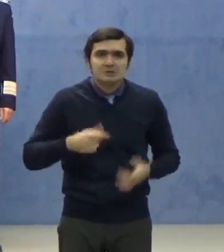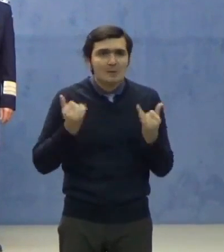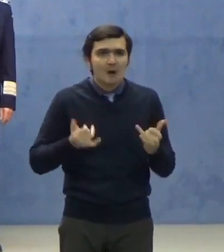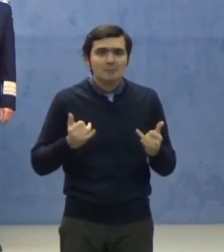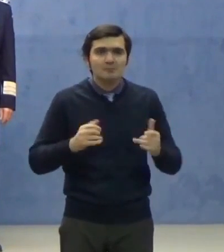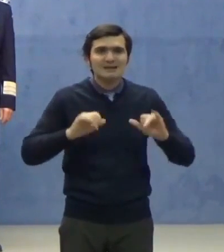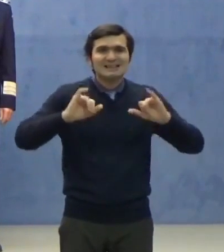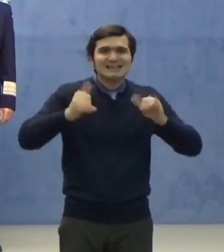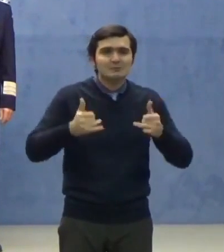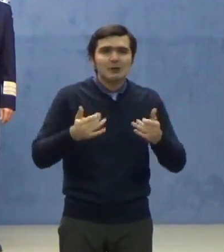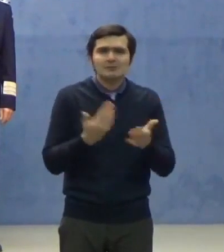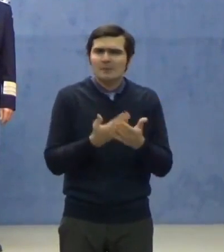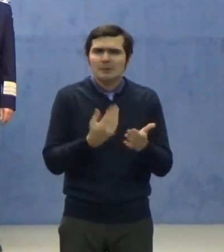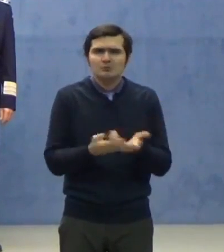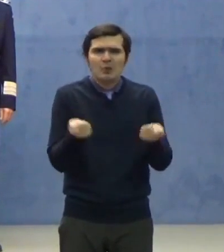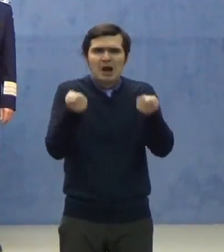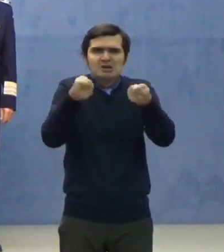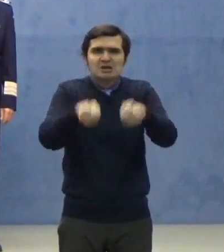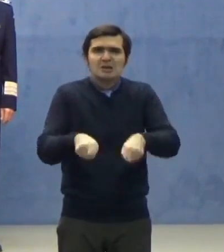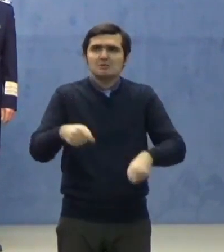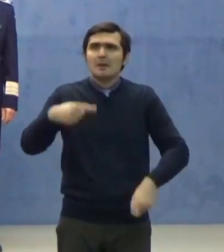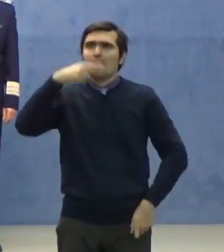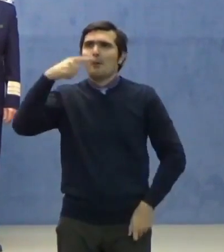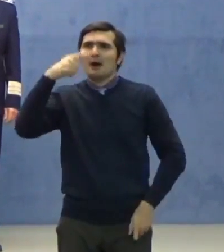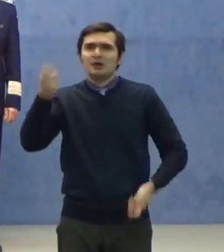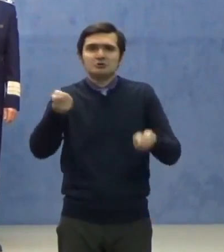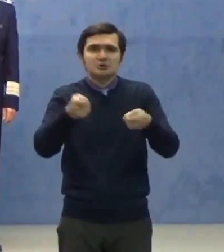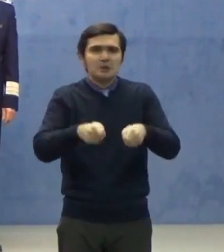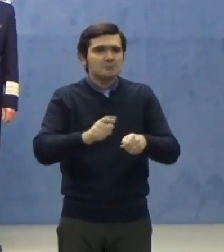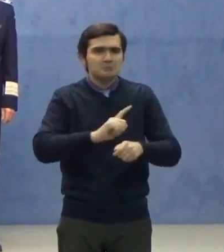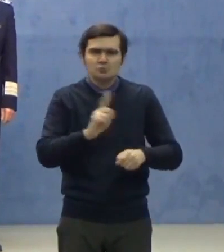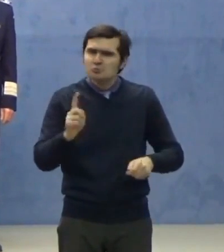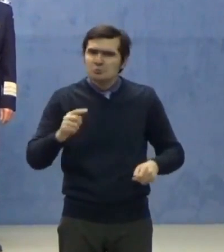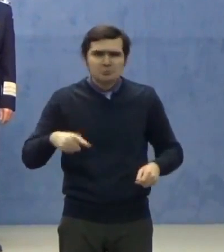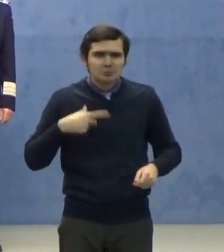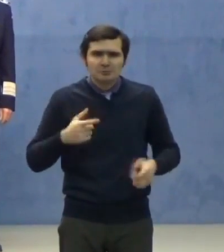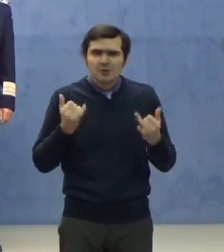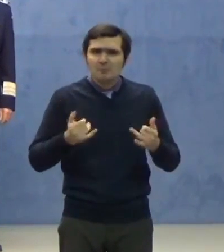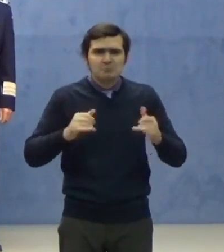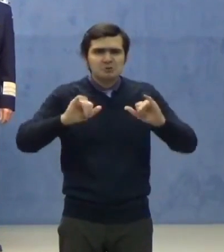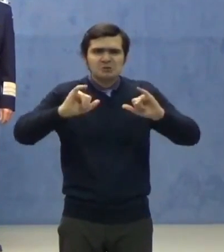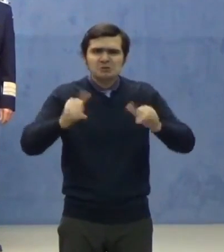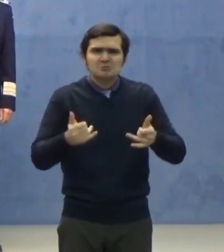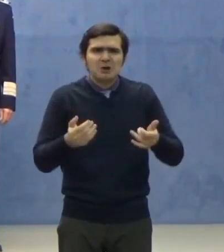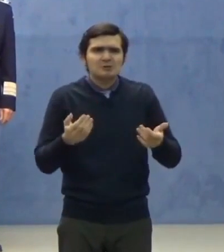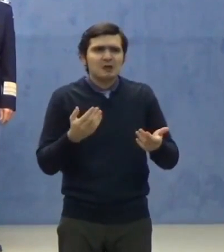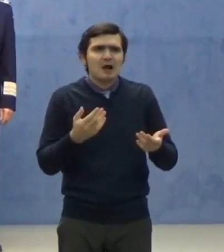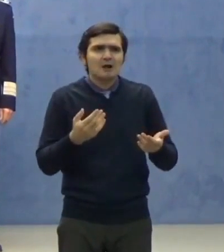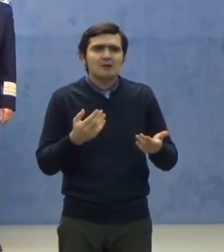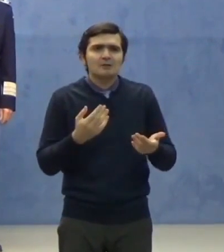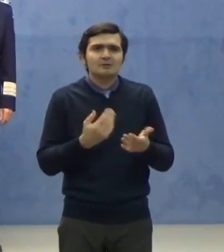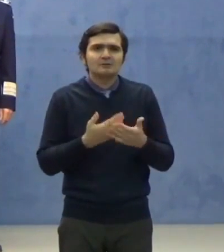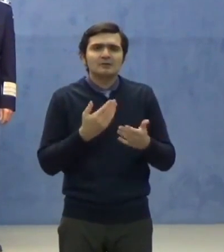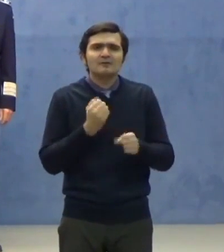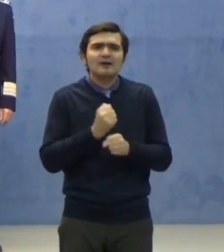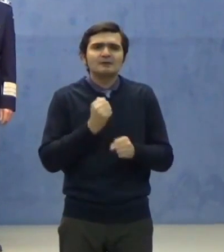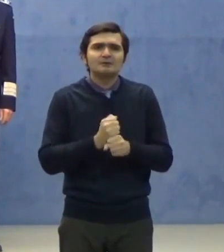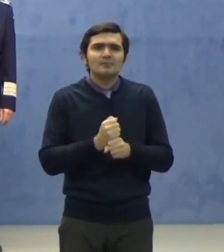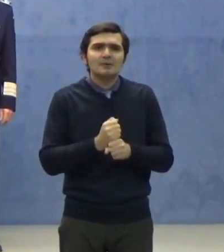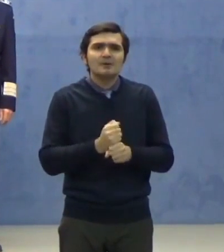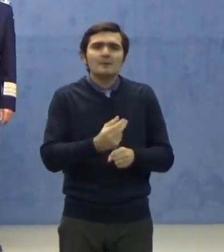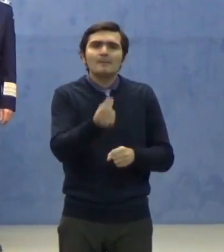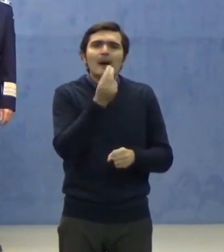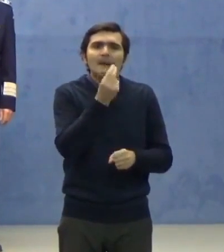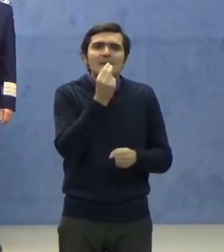situația în care să închidem orașe, nu suntem în situația în care să raționalizăm